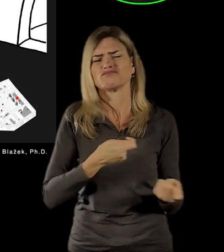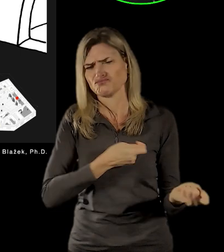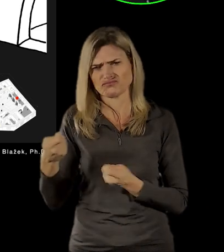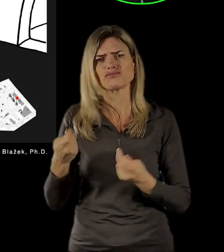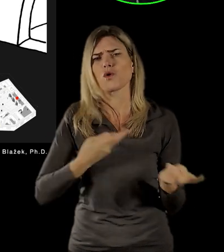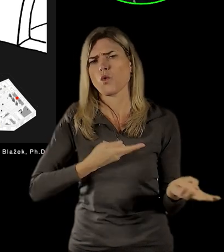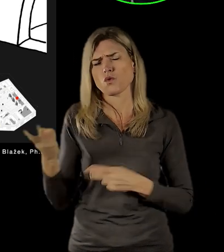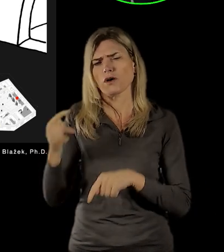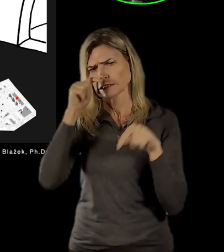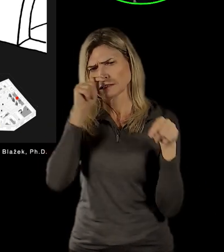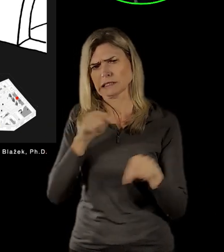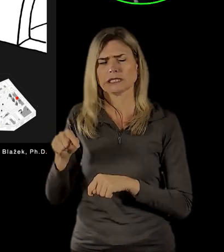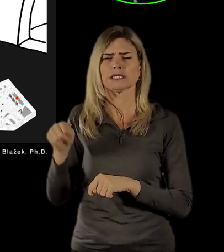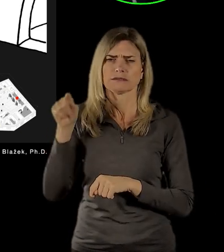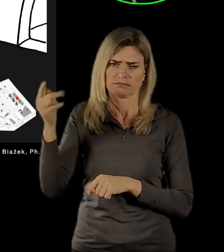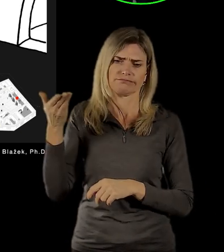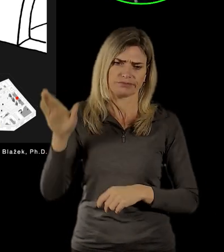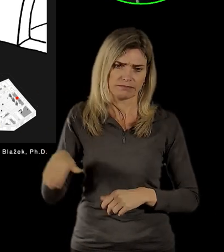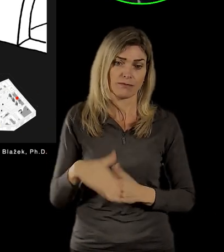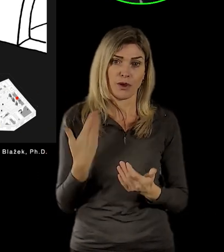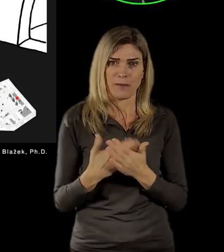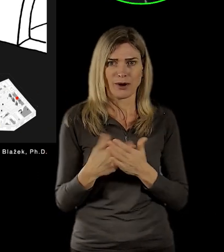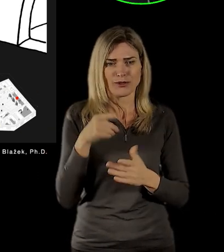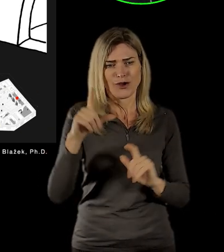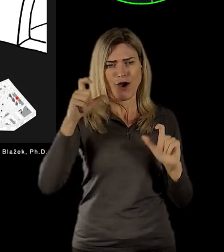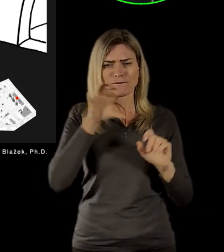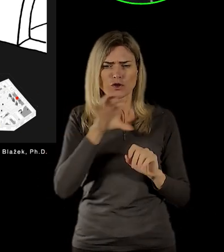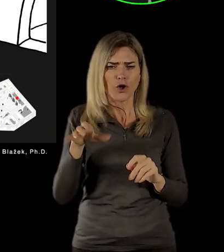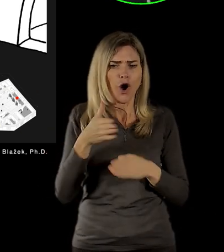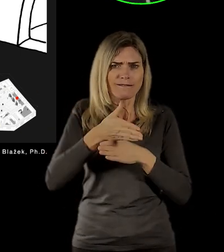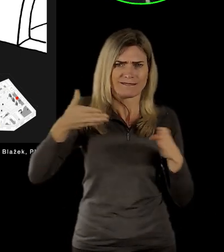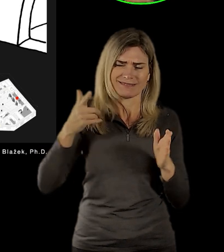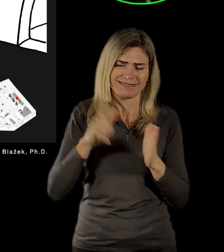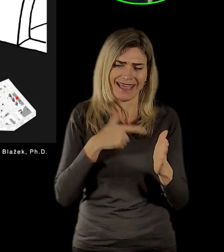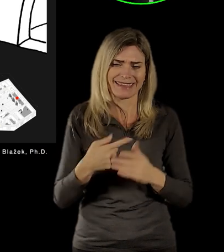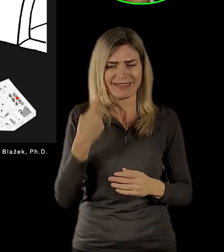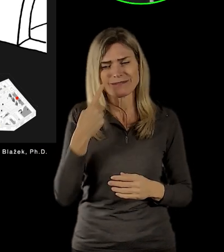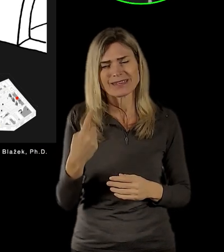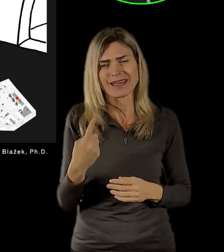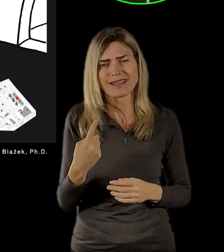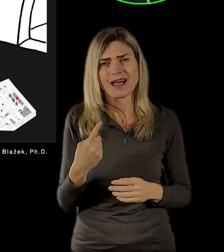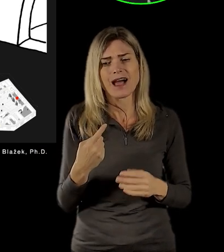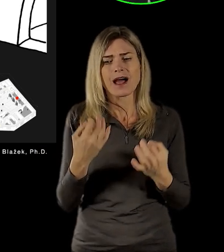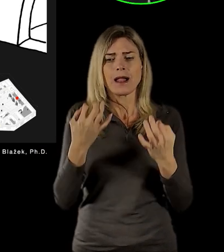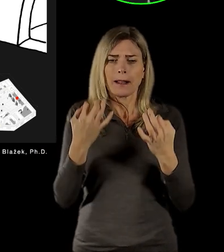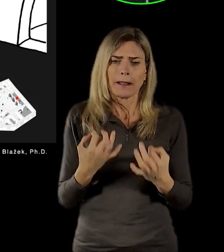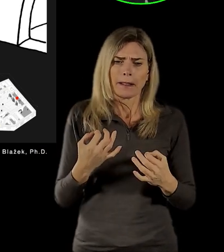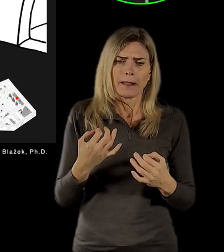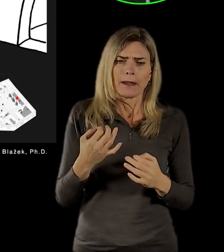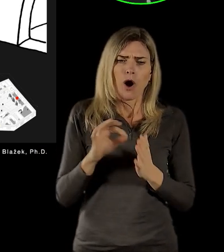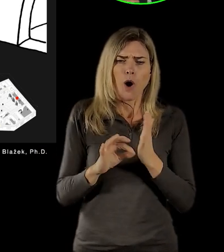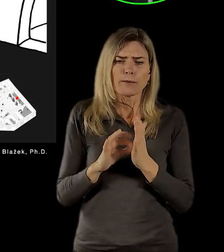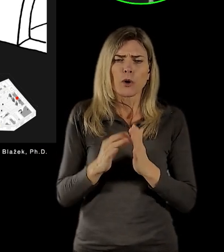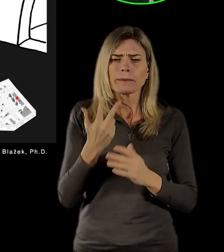a nutno říct, že vlastně tady ta fotografie, jako a není tady příliš vidět, ale je velmi symbolická, protože to je z jednoho vojenského cvičení ve 30.